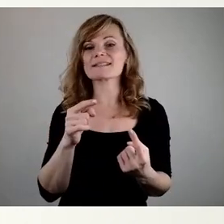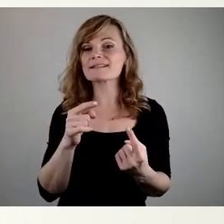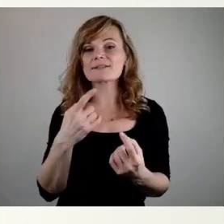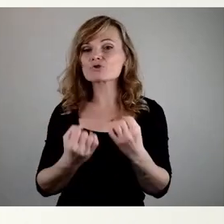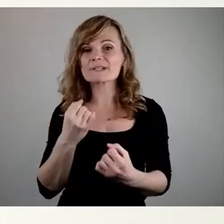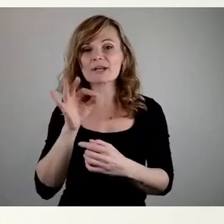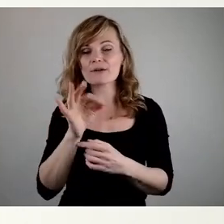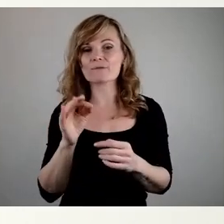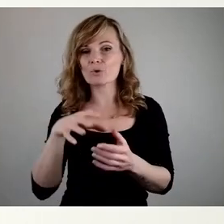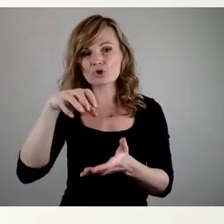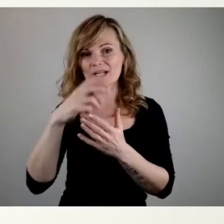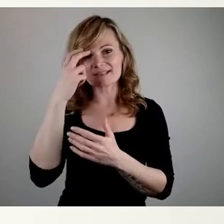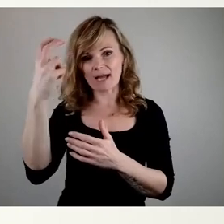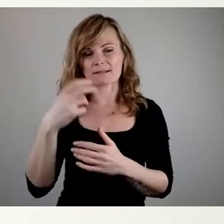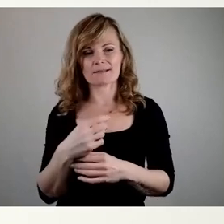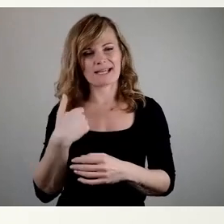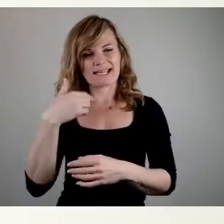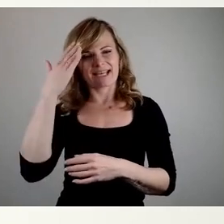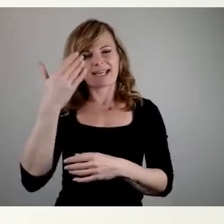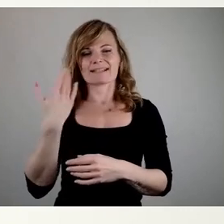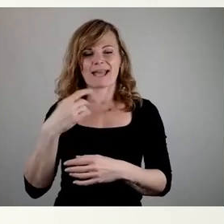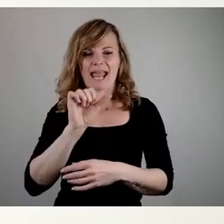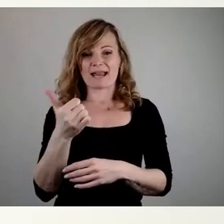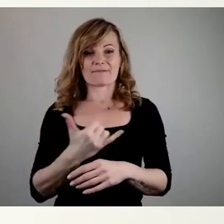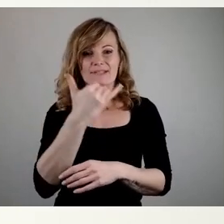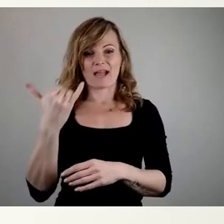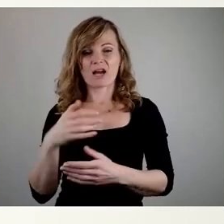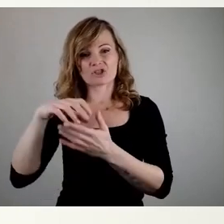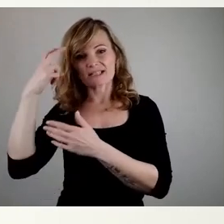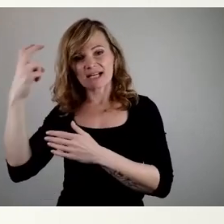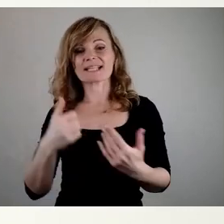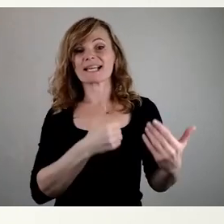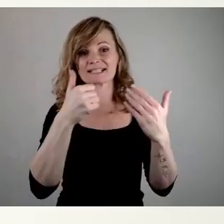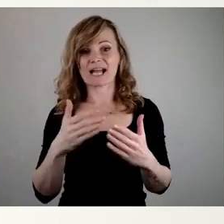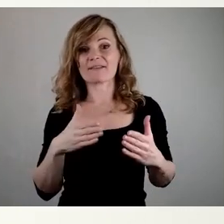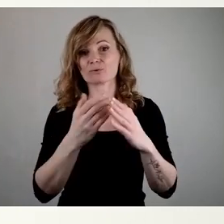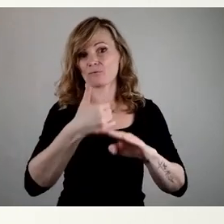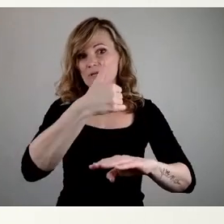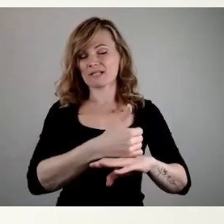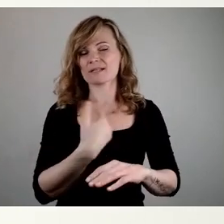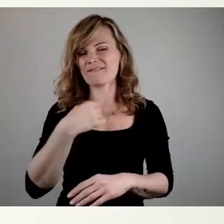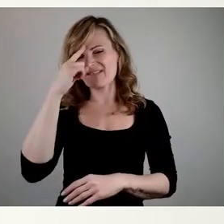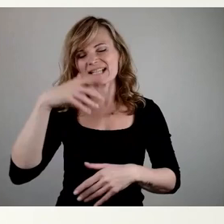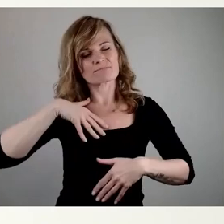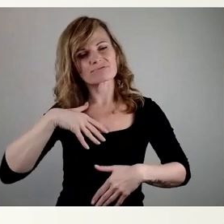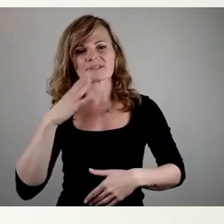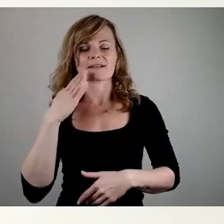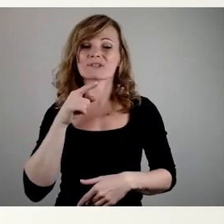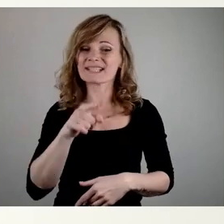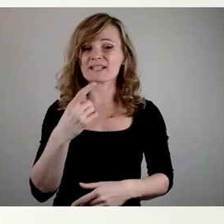für einen Stadtrat, das kenne ich nur nach elf Jahren, Stadtrat, sechs Jahre Fraktionsvorsitzender, äußerst schwierig ist, große